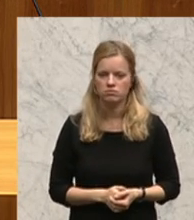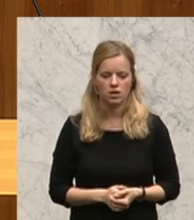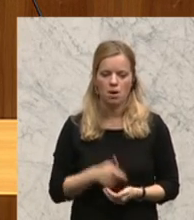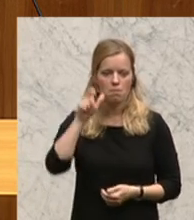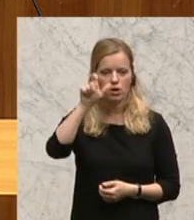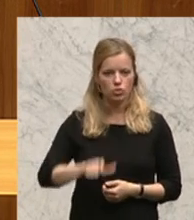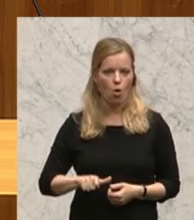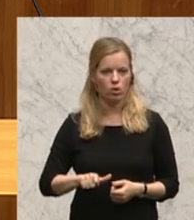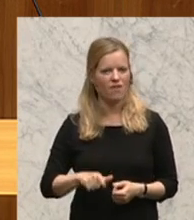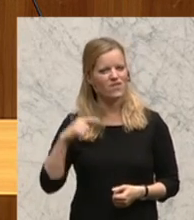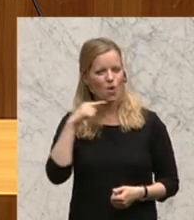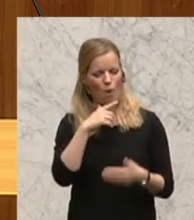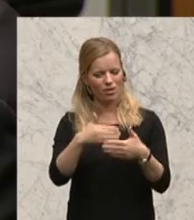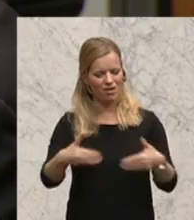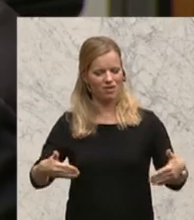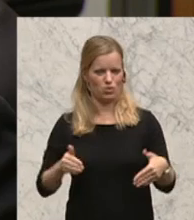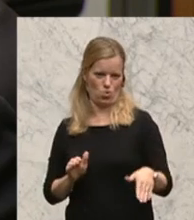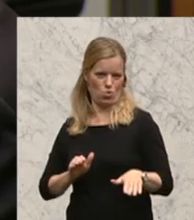dann sollte es auch Konsequenzen haben.